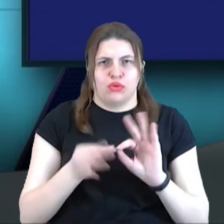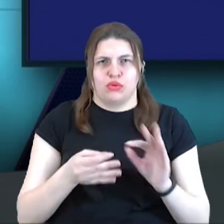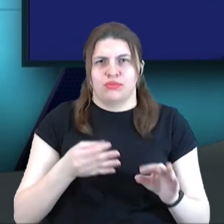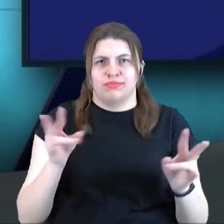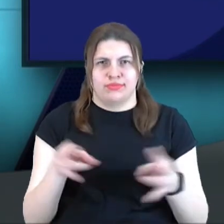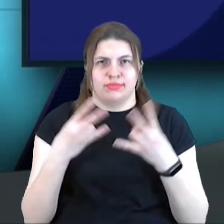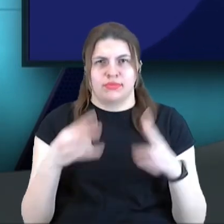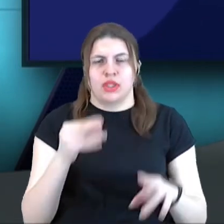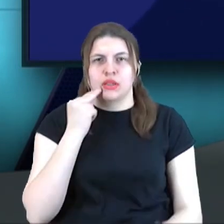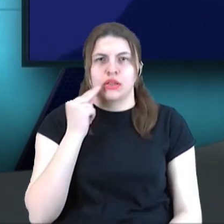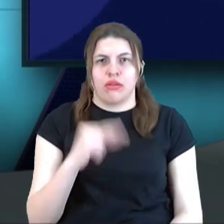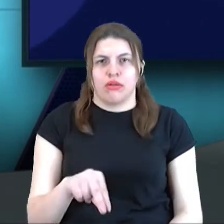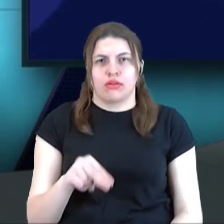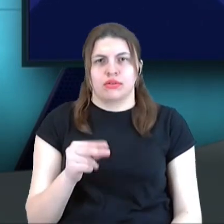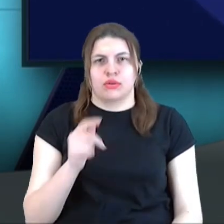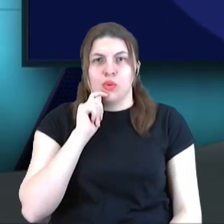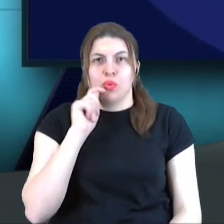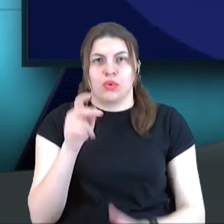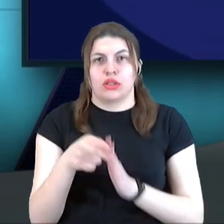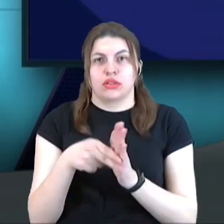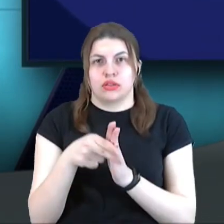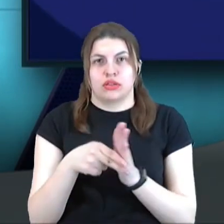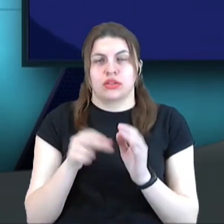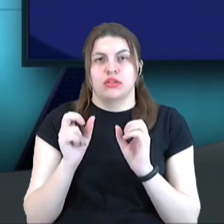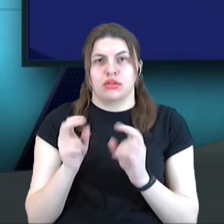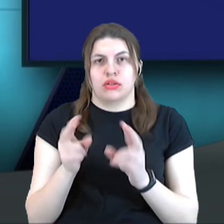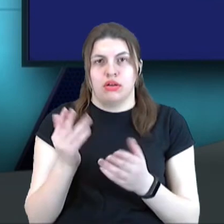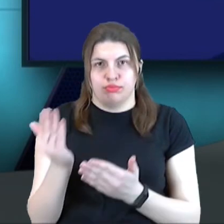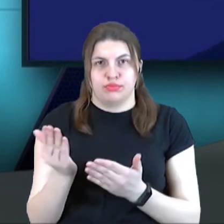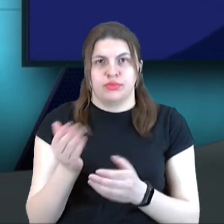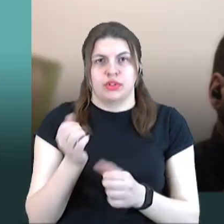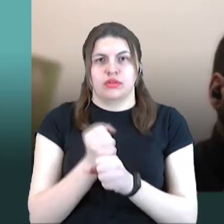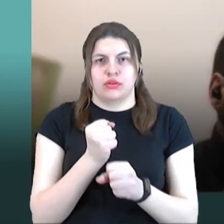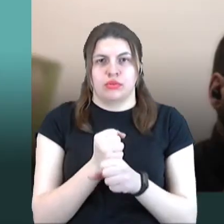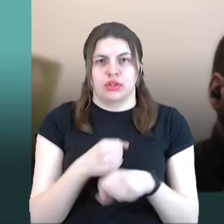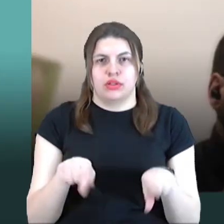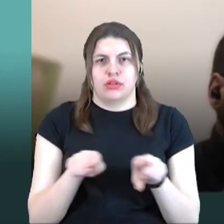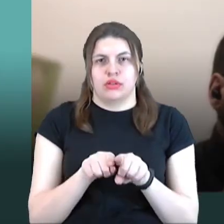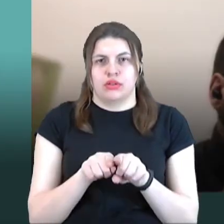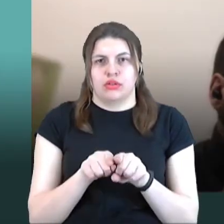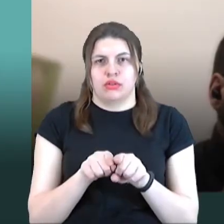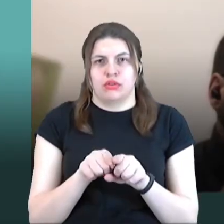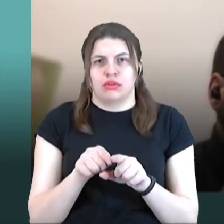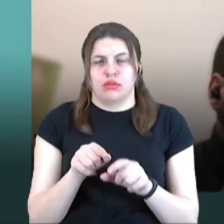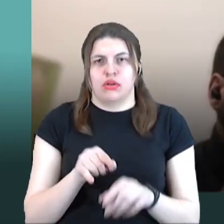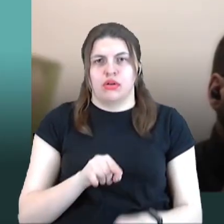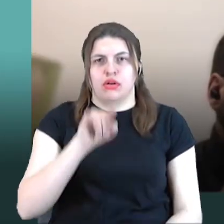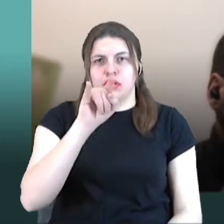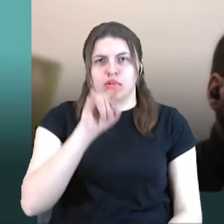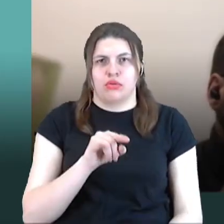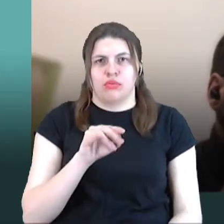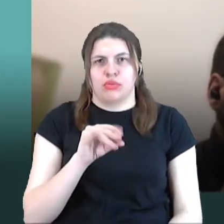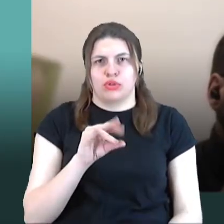піти шляхом Укрзалізниці, зробити, так би мовити, аеродроми підскоку, і на яких можна бути регулярно,